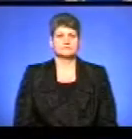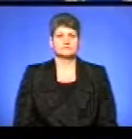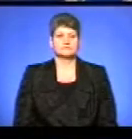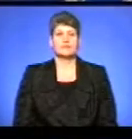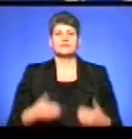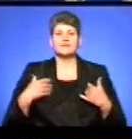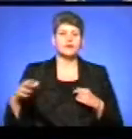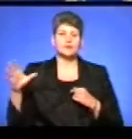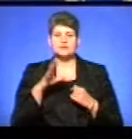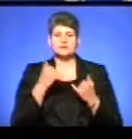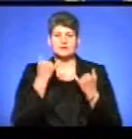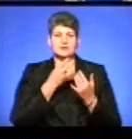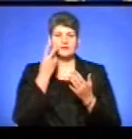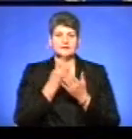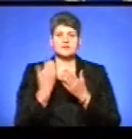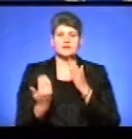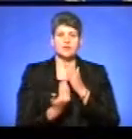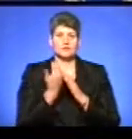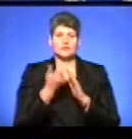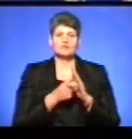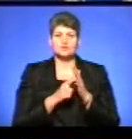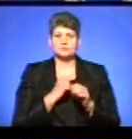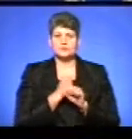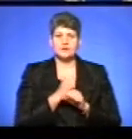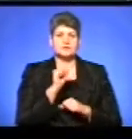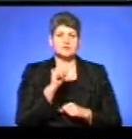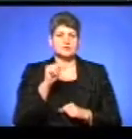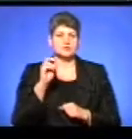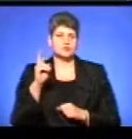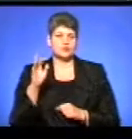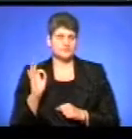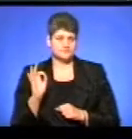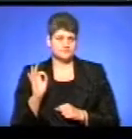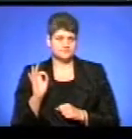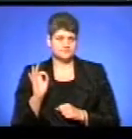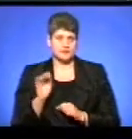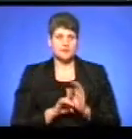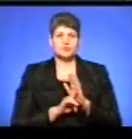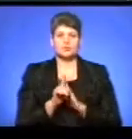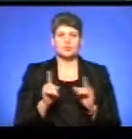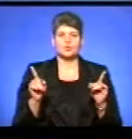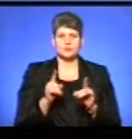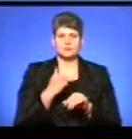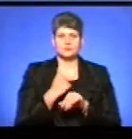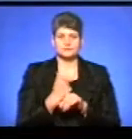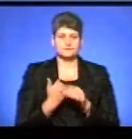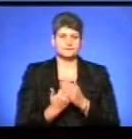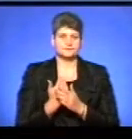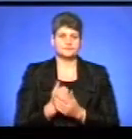Вітаю всіх, хто зараз з нами. Ви дивитесь новини у студії Анастасія Чечко. І спочатку коротко про головне.